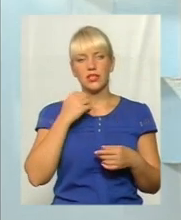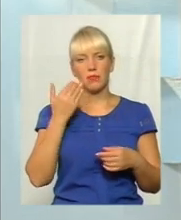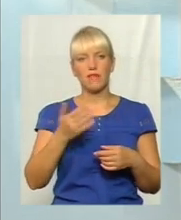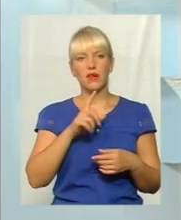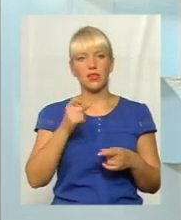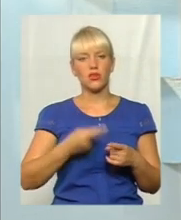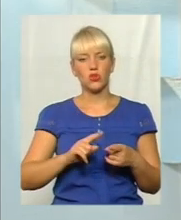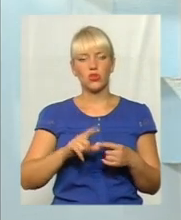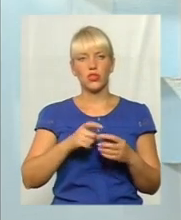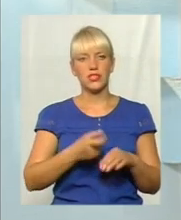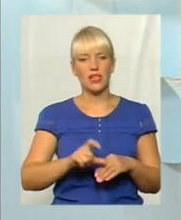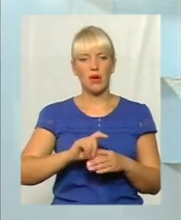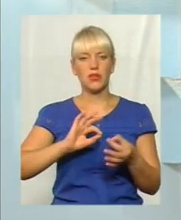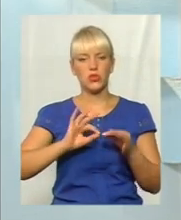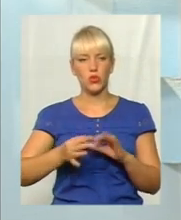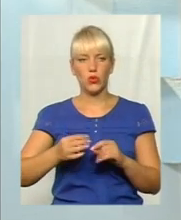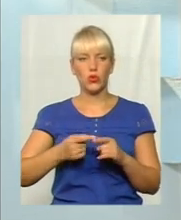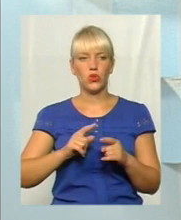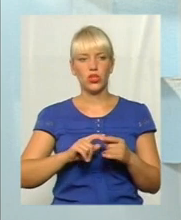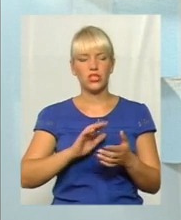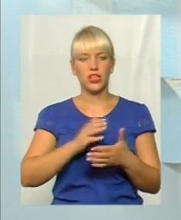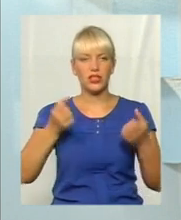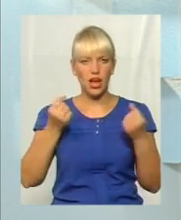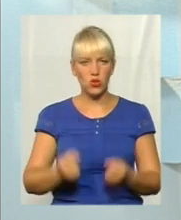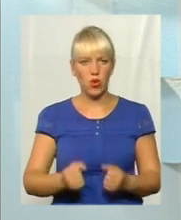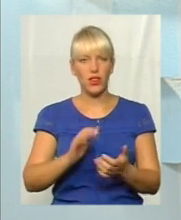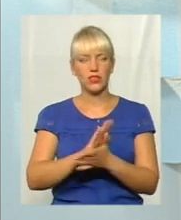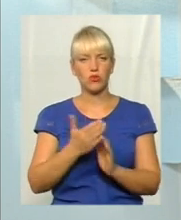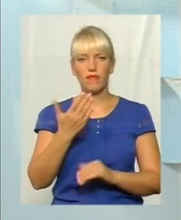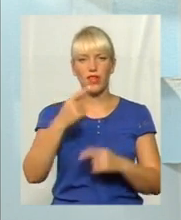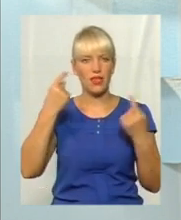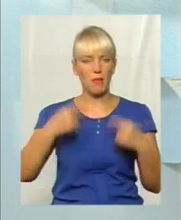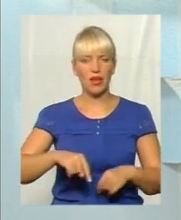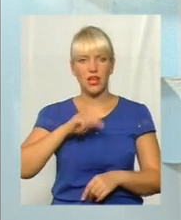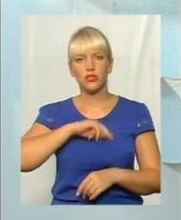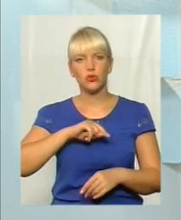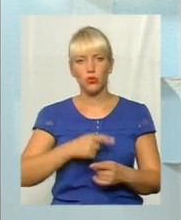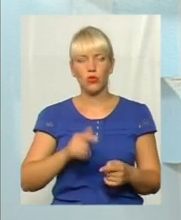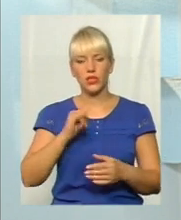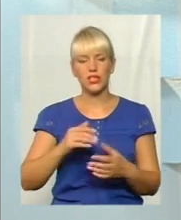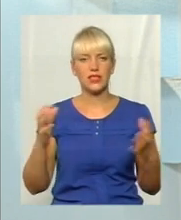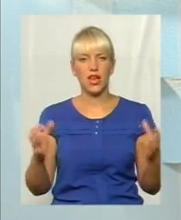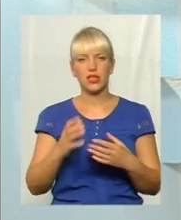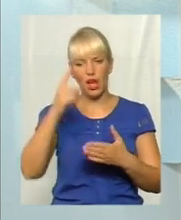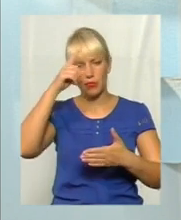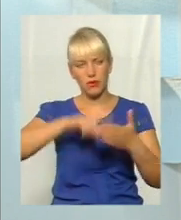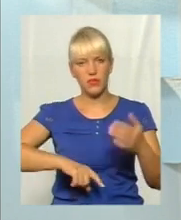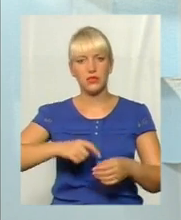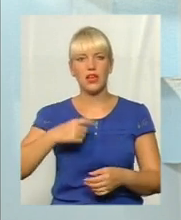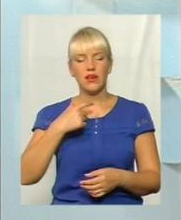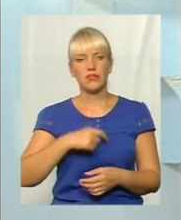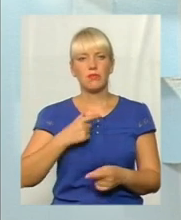за те, що дознаєш, і в цьому складі ситуація, ви не підійте з дихов, і втрамяєте оптимисту, з уверенність віanna.